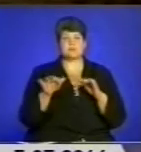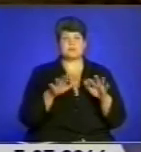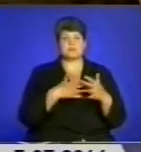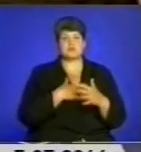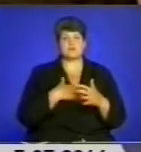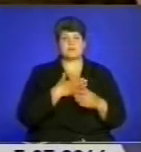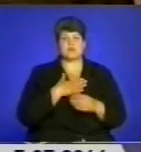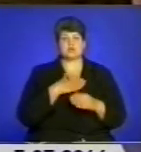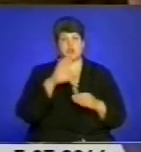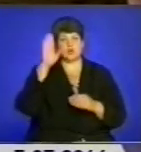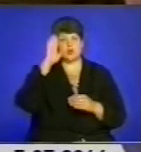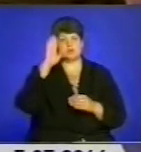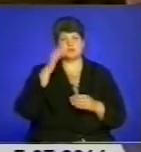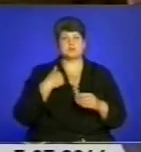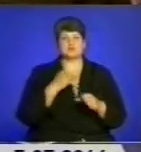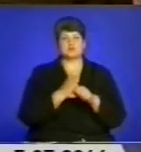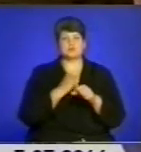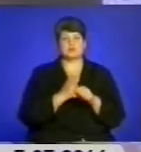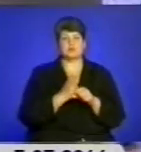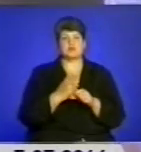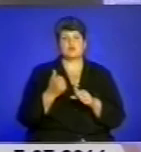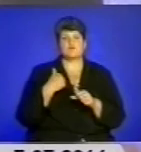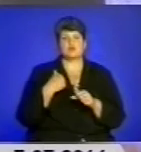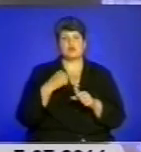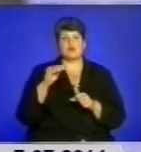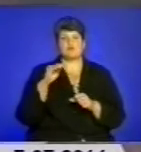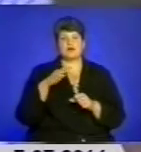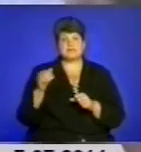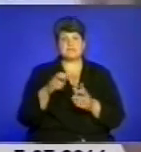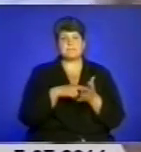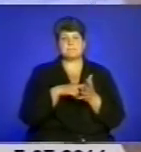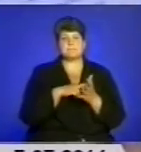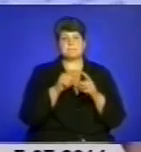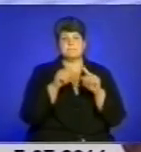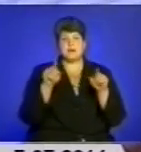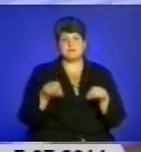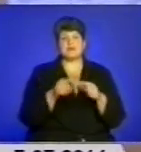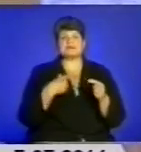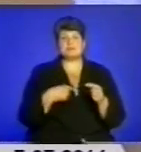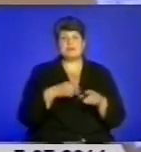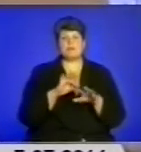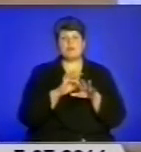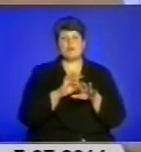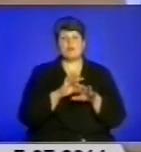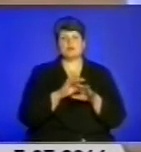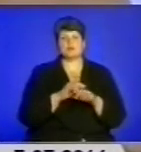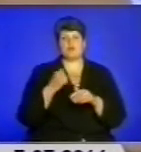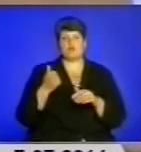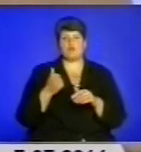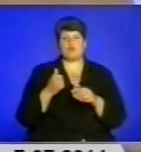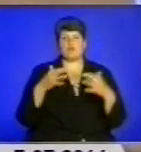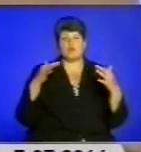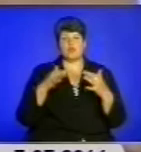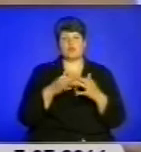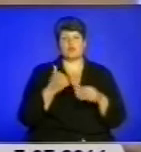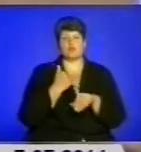розробили в воїне-афганці пам'ятку, пам'ятку послання, як вести себе в бою, як поводити з населенням. Основні вимоги – це бути